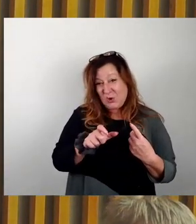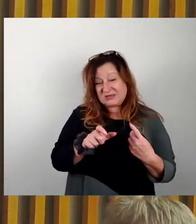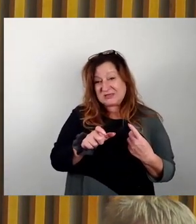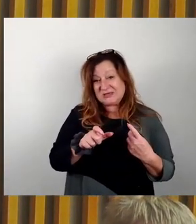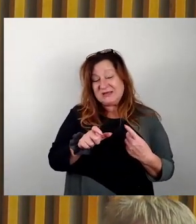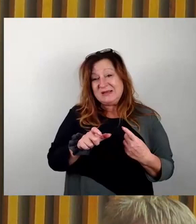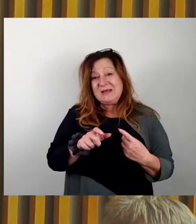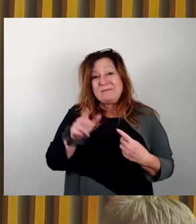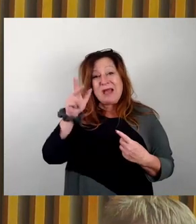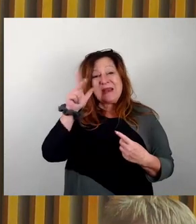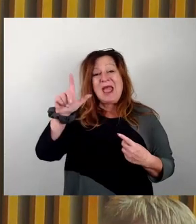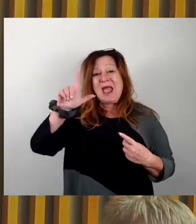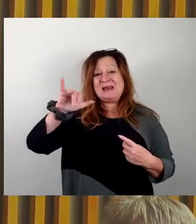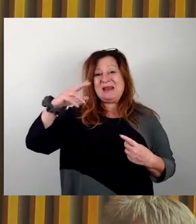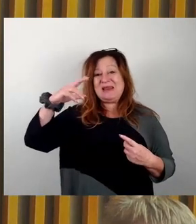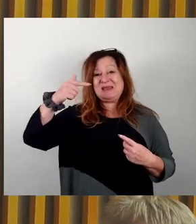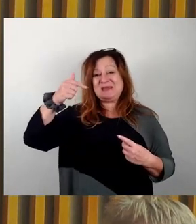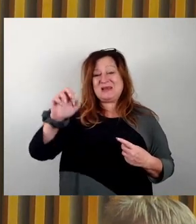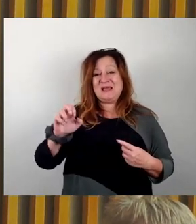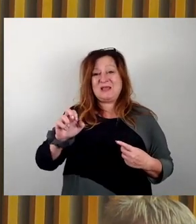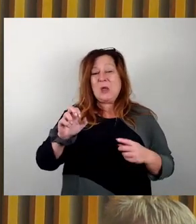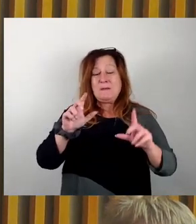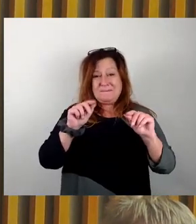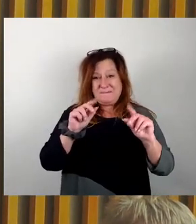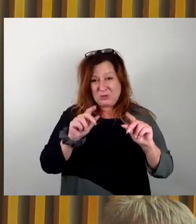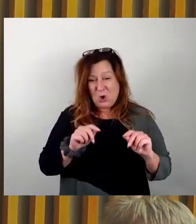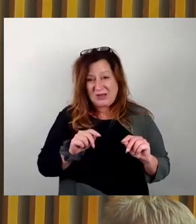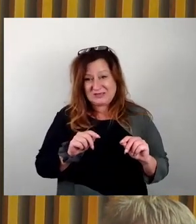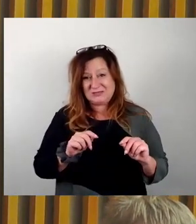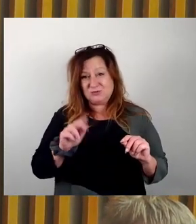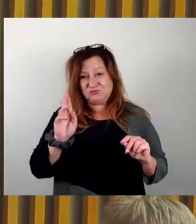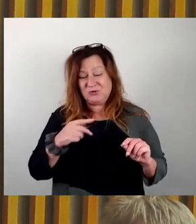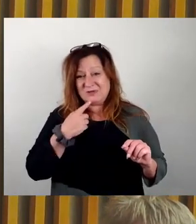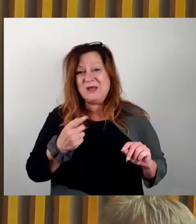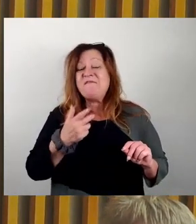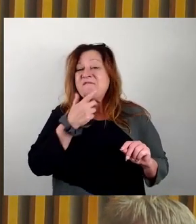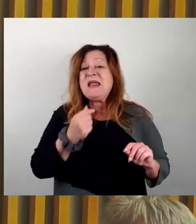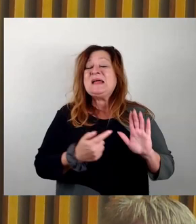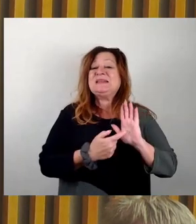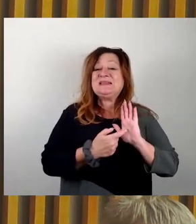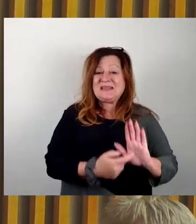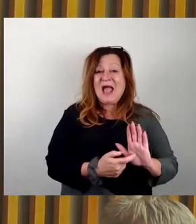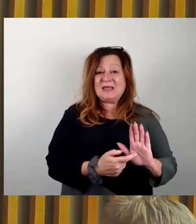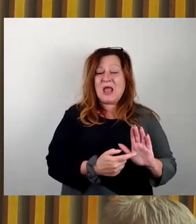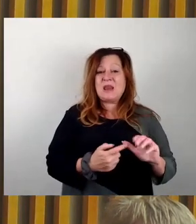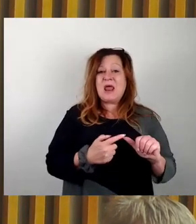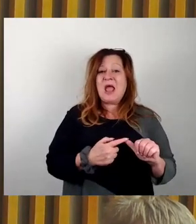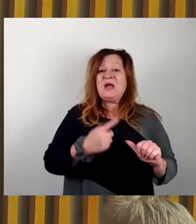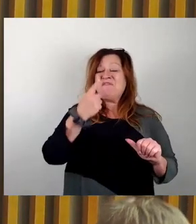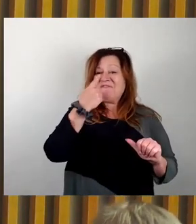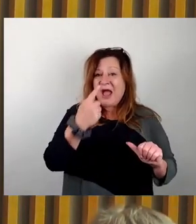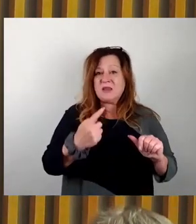Verschleifung von irgendetwas. Kontextualisierung will ja gerade eben darstellen, wann ist warum